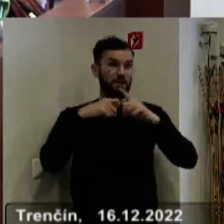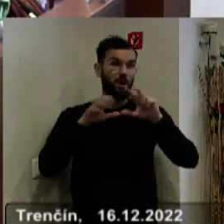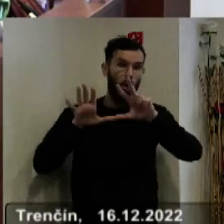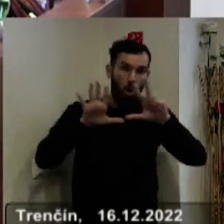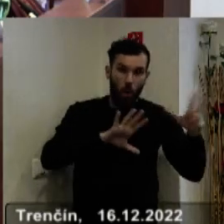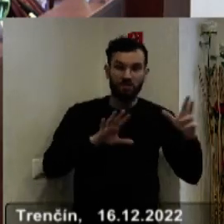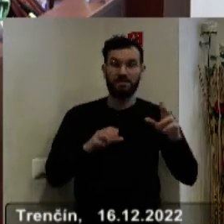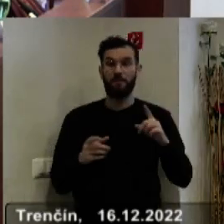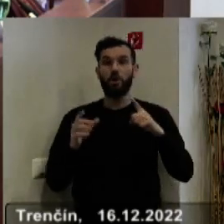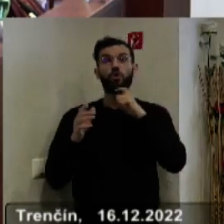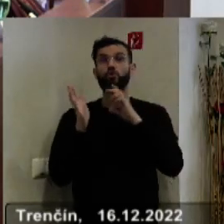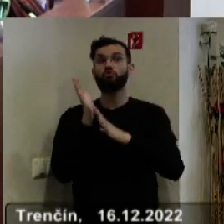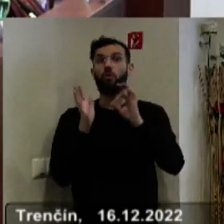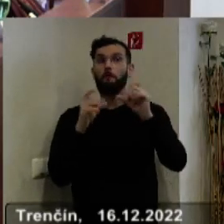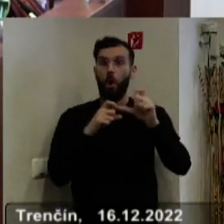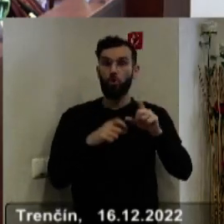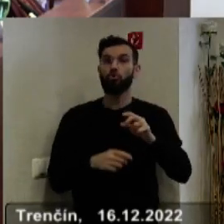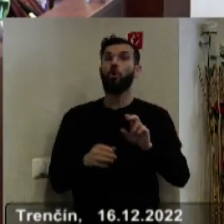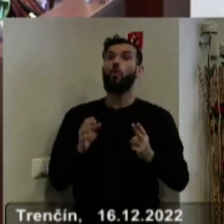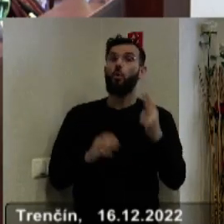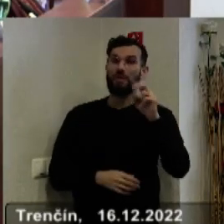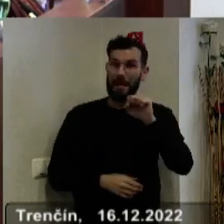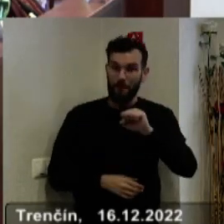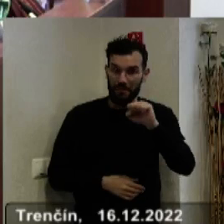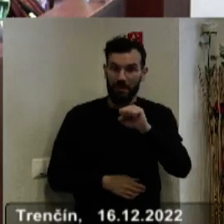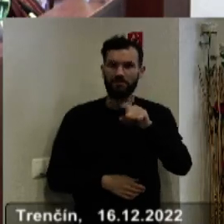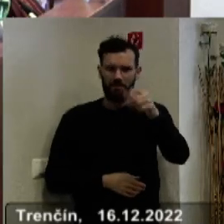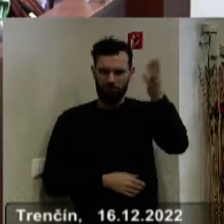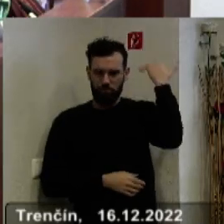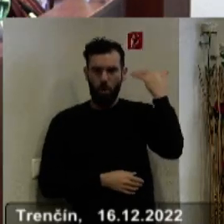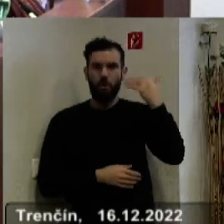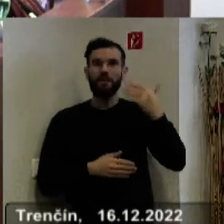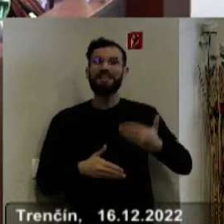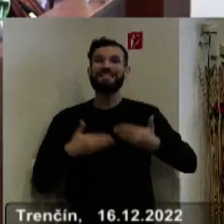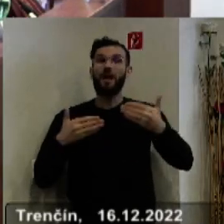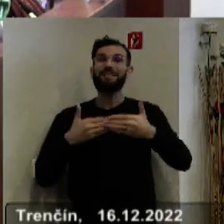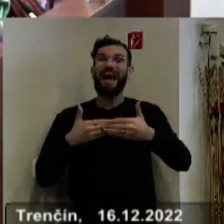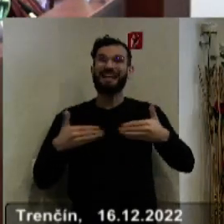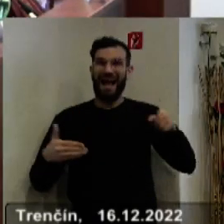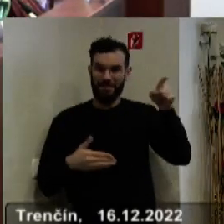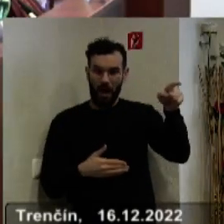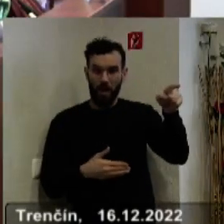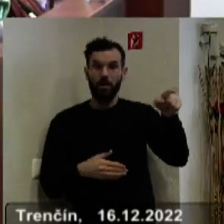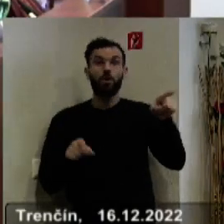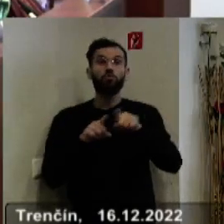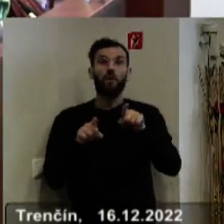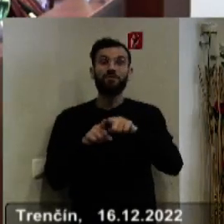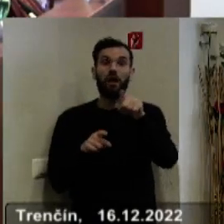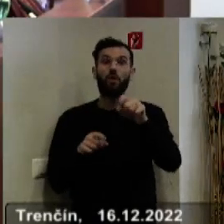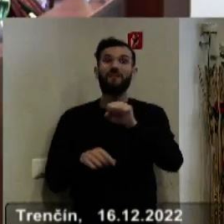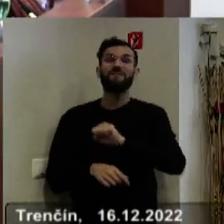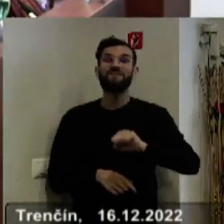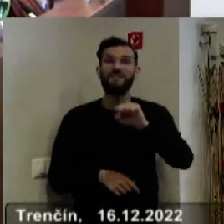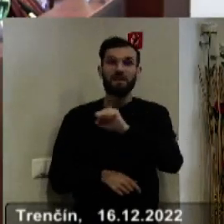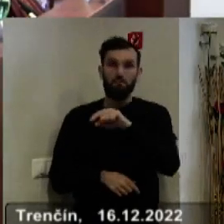Ty si tam bolo tiež prítomný pred Národnou rádou Slovenské republiky a boli sme spoločne aj vo výbore pre verejnú správu, kde aj